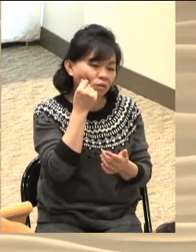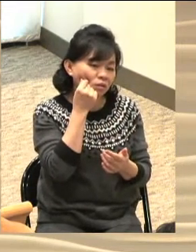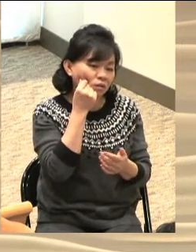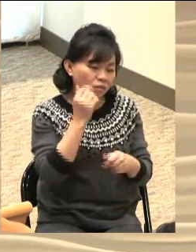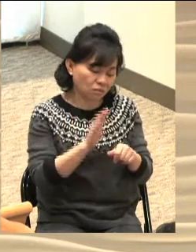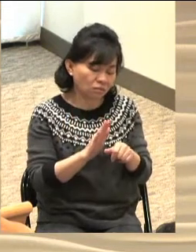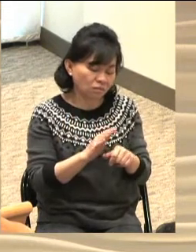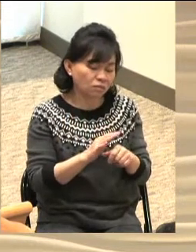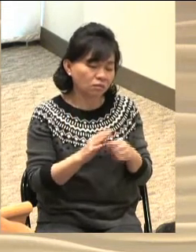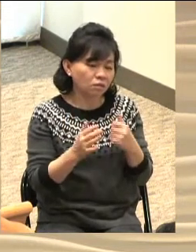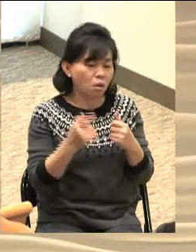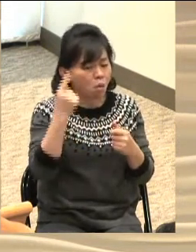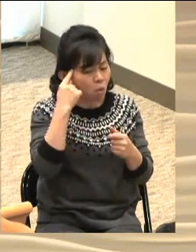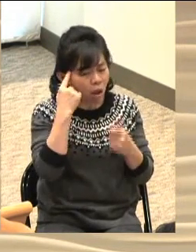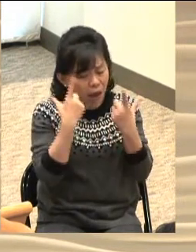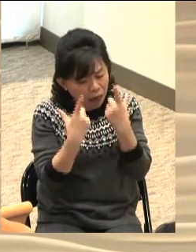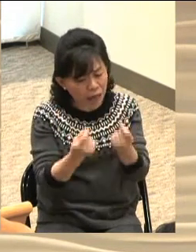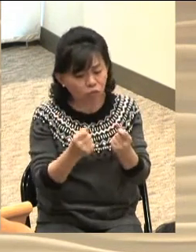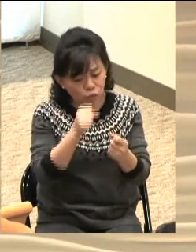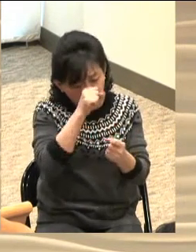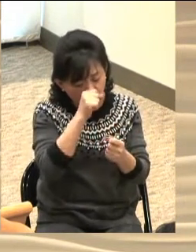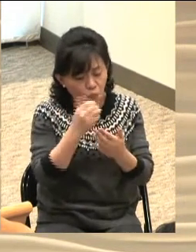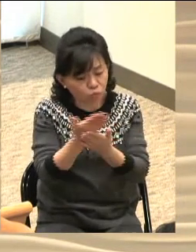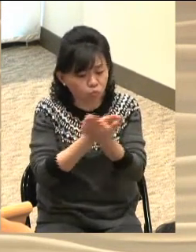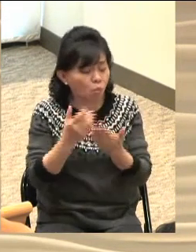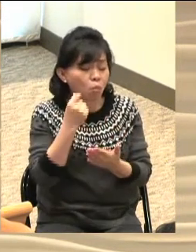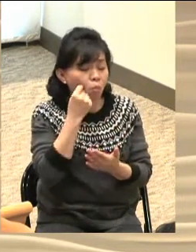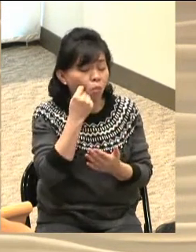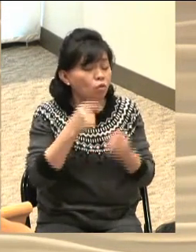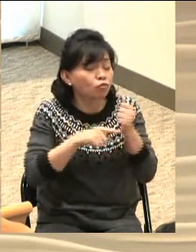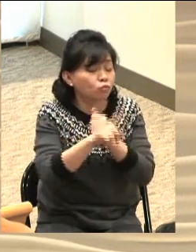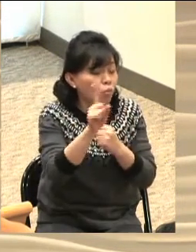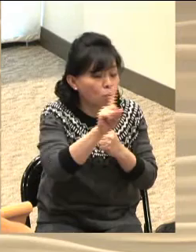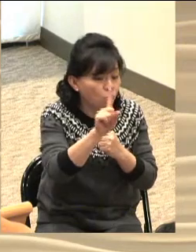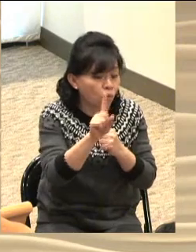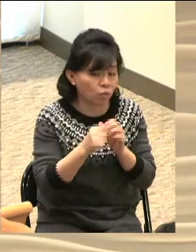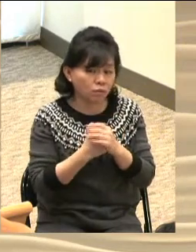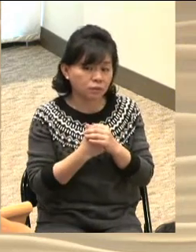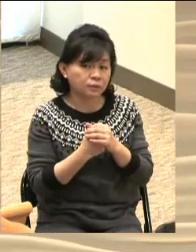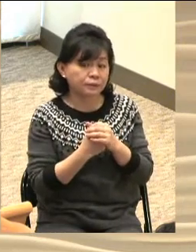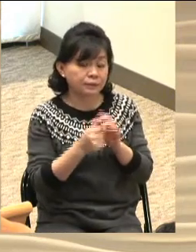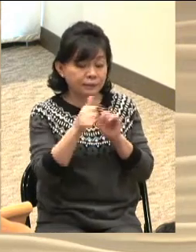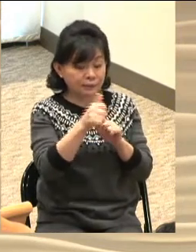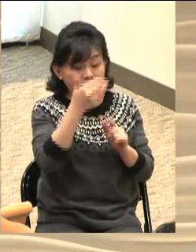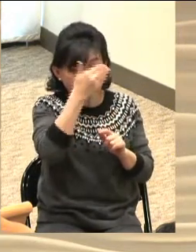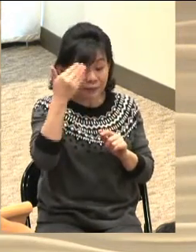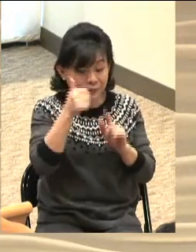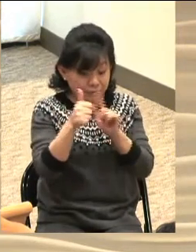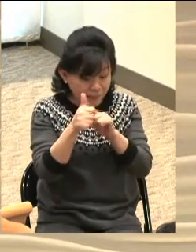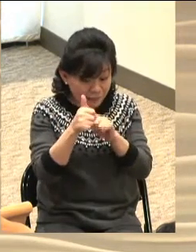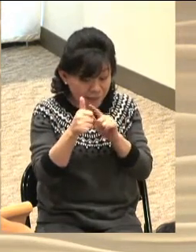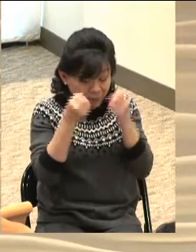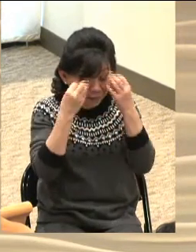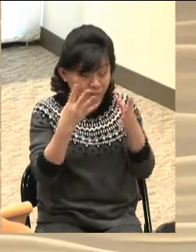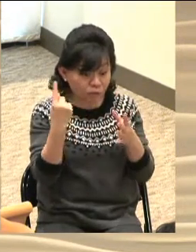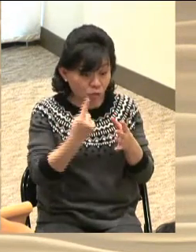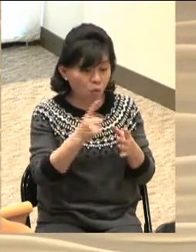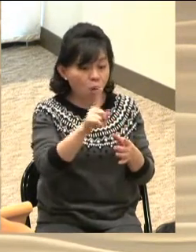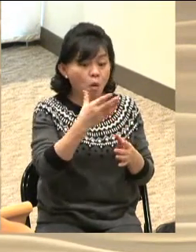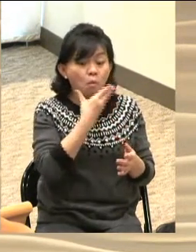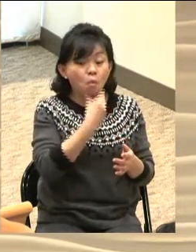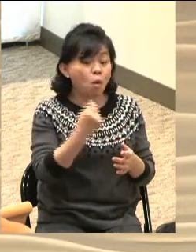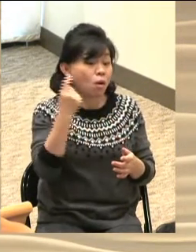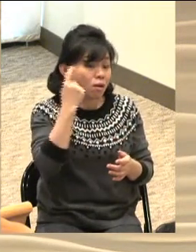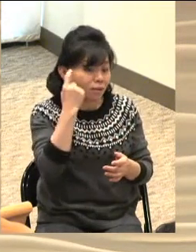왜 적응을 못하는가 이야기를 들어보니까 이 형제는 복음을